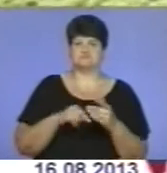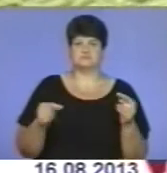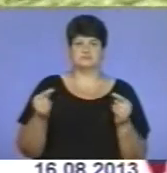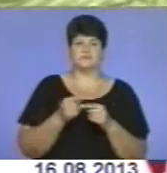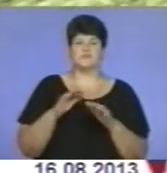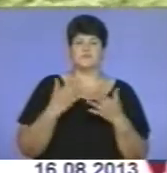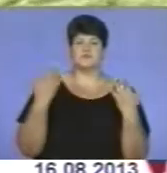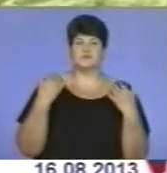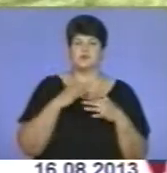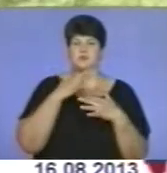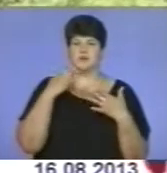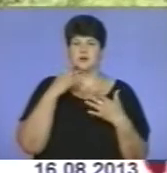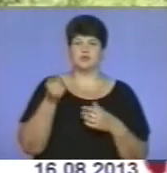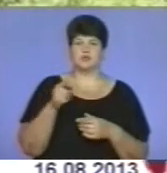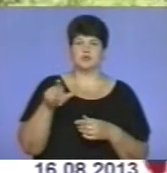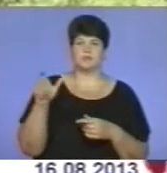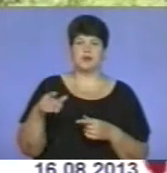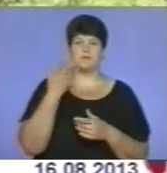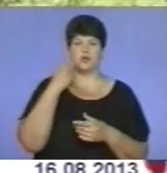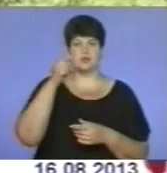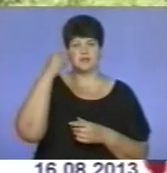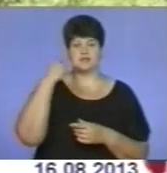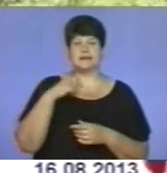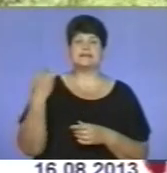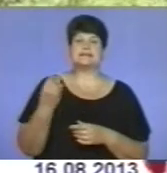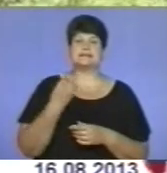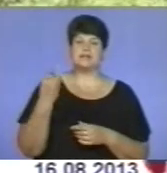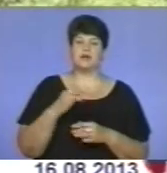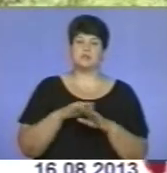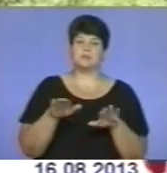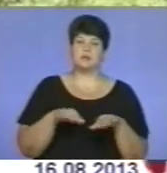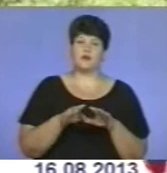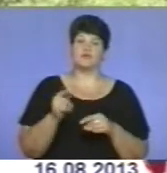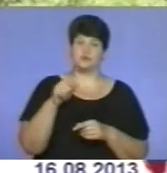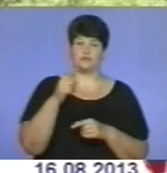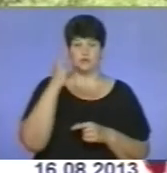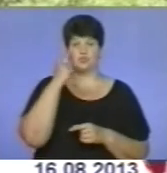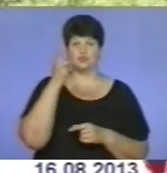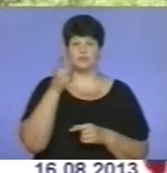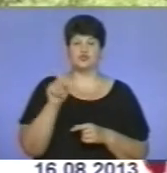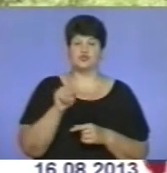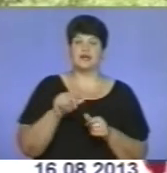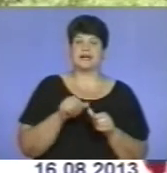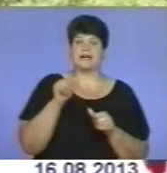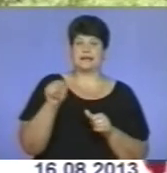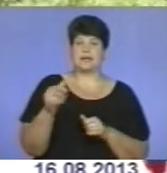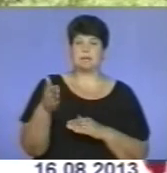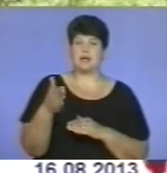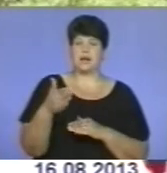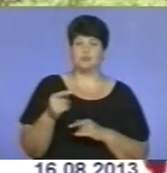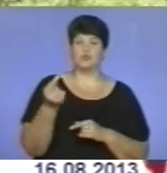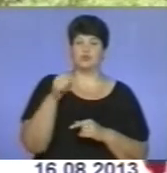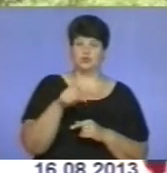чимало тернополян у більш спекотні дні. Цікаво, чи плаваючи тут вони задумуються, що крім рибок, усі воді,